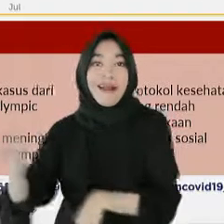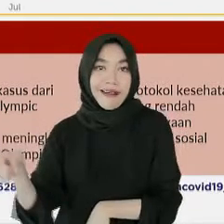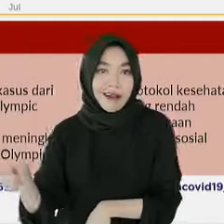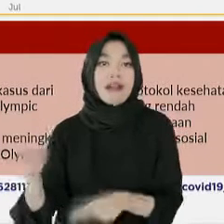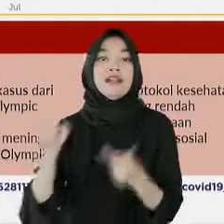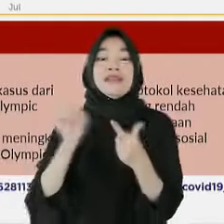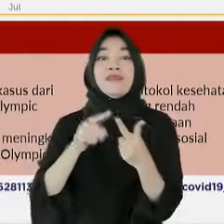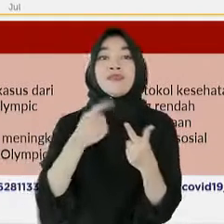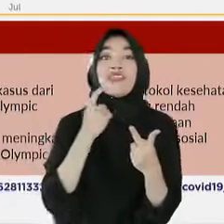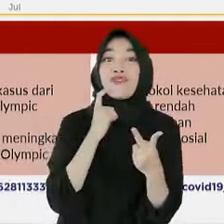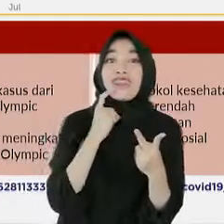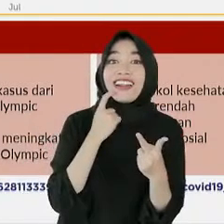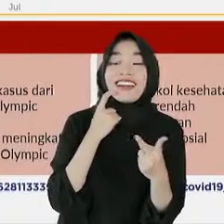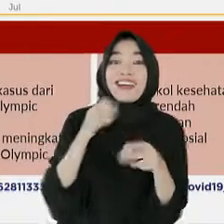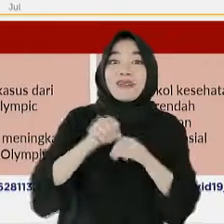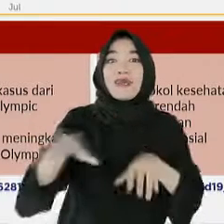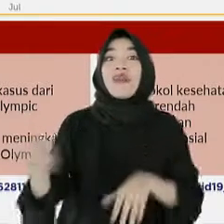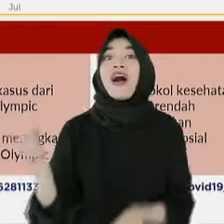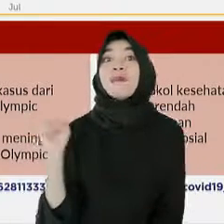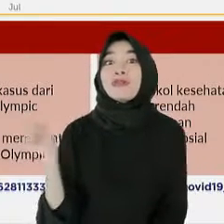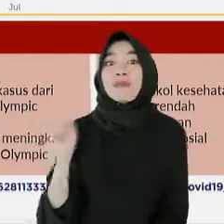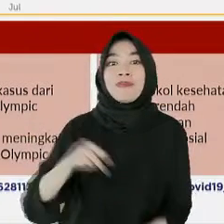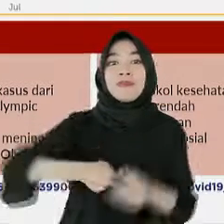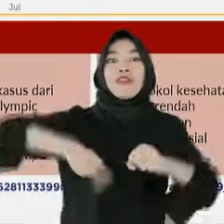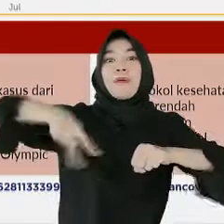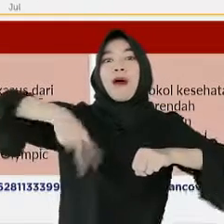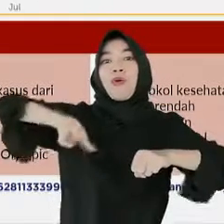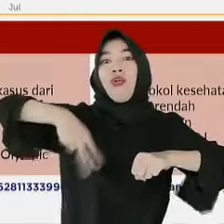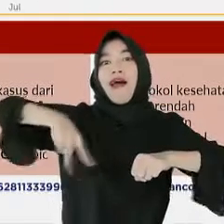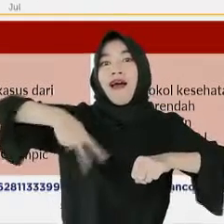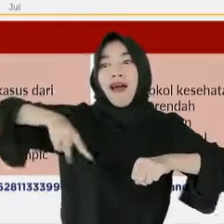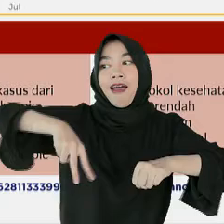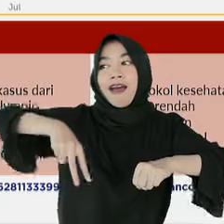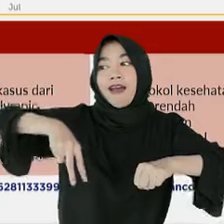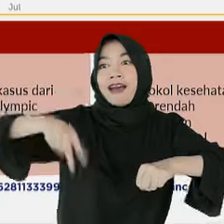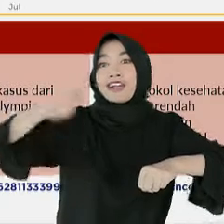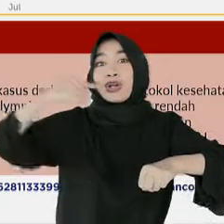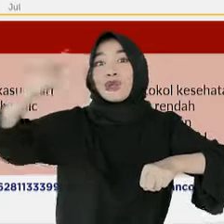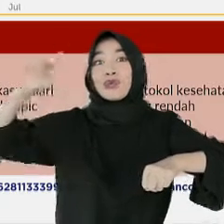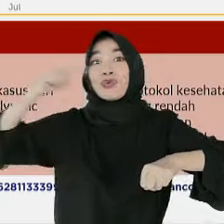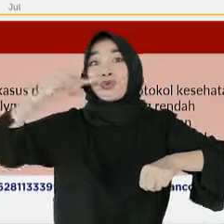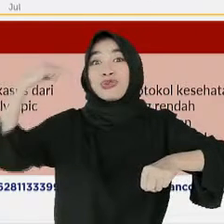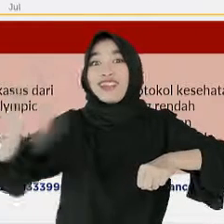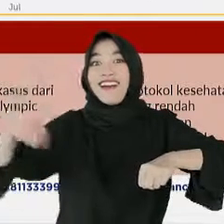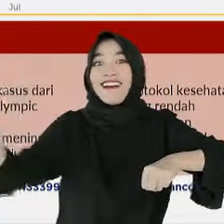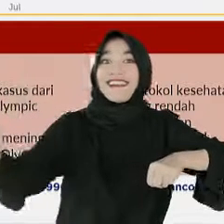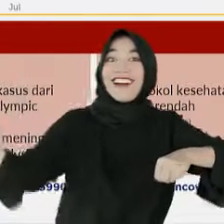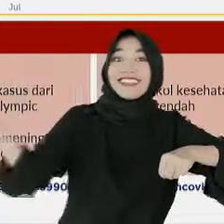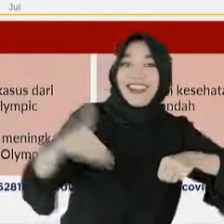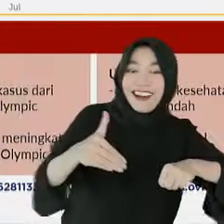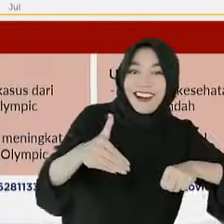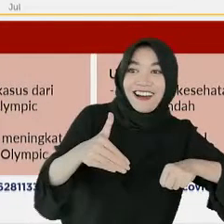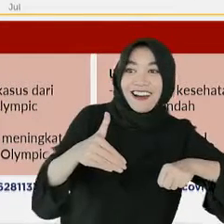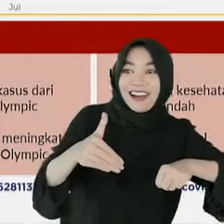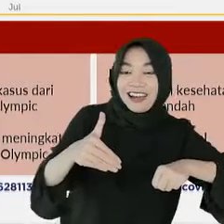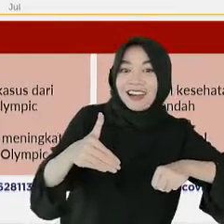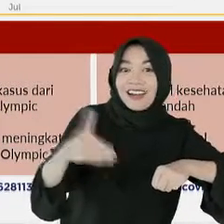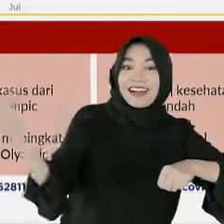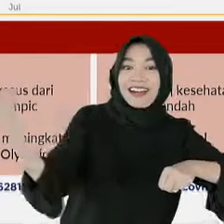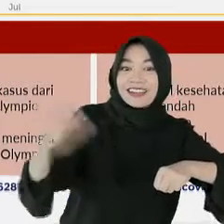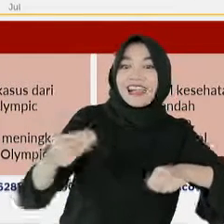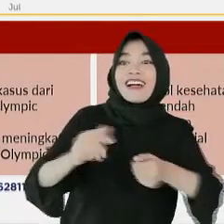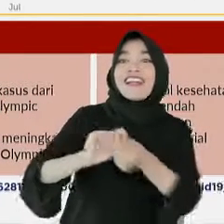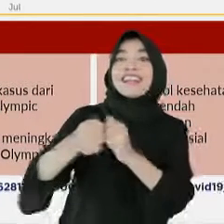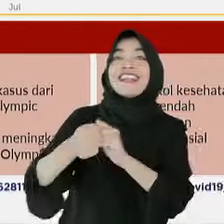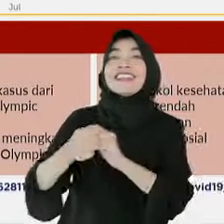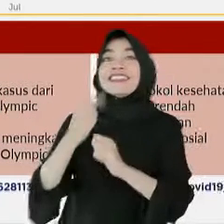peningkatan terjadi karena klaster tim sepak bola yang datang dari Rusia dan masuk ke Finlandia tanpa dilakukan